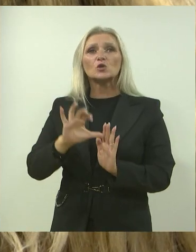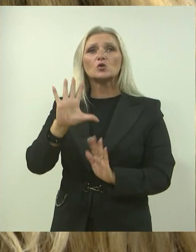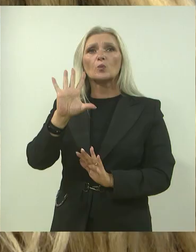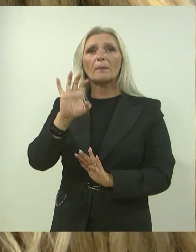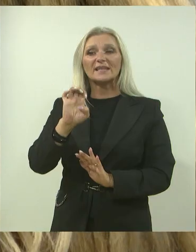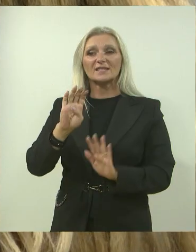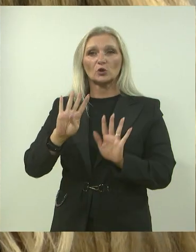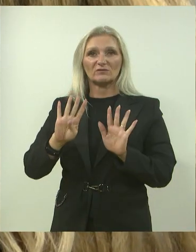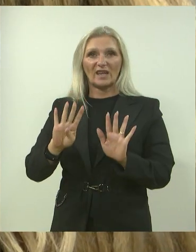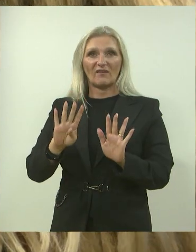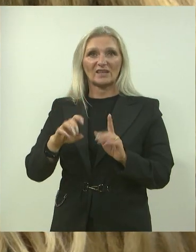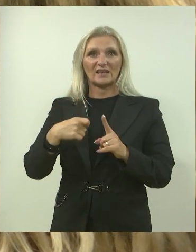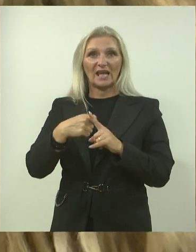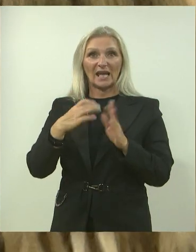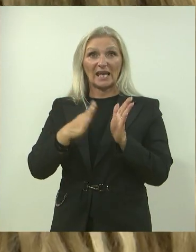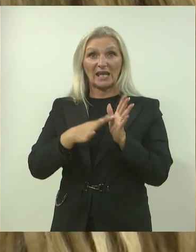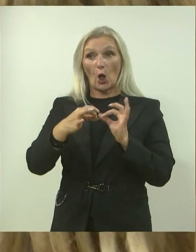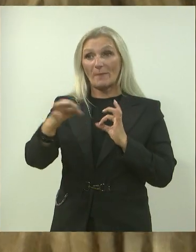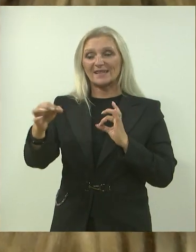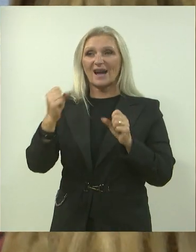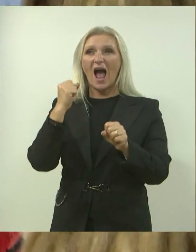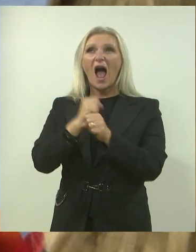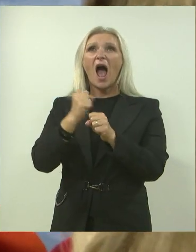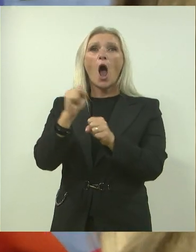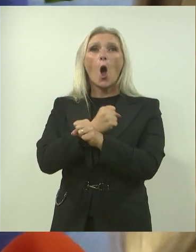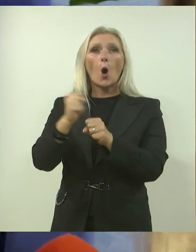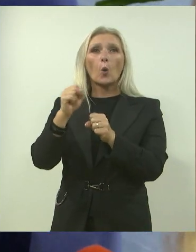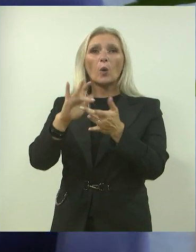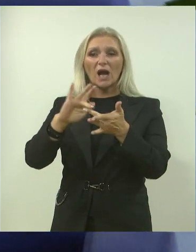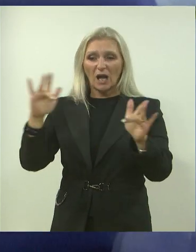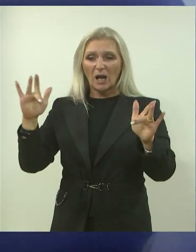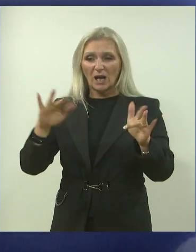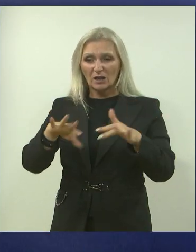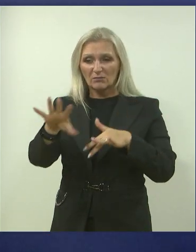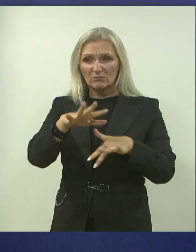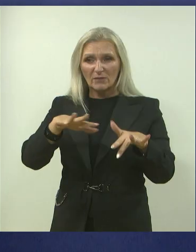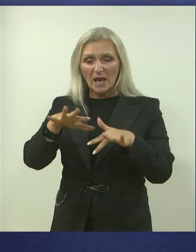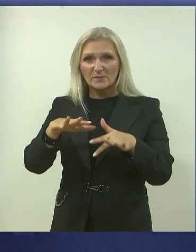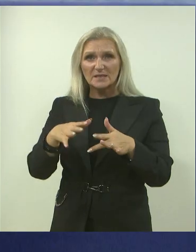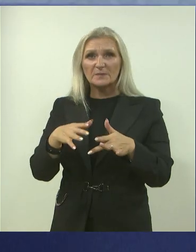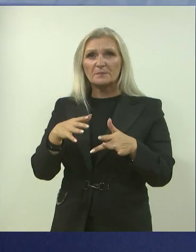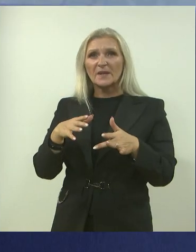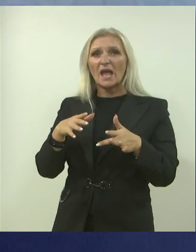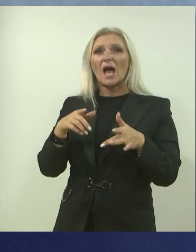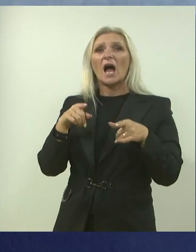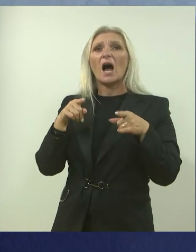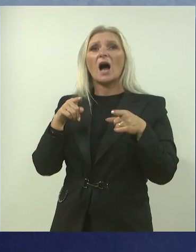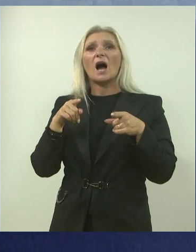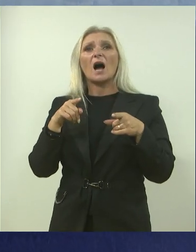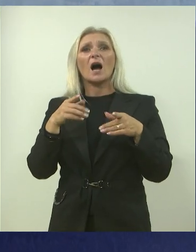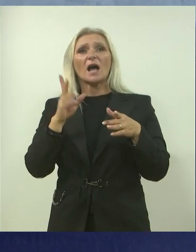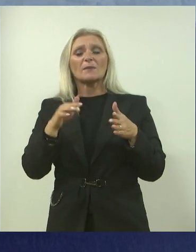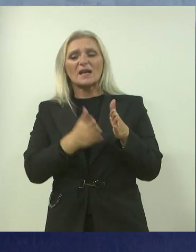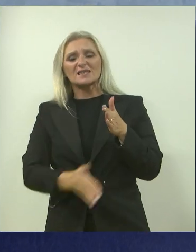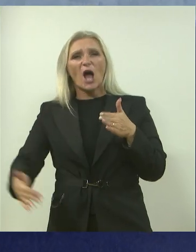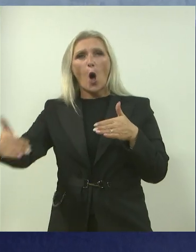1509 km po Google Mapsu. U stvarnoj slici na GPS-u je 1586 km, jer ide te za